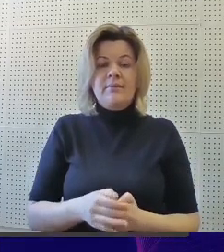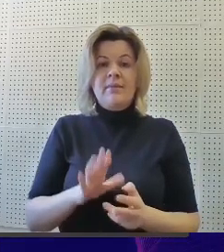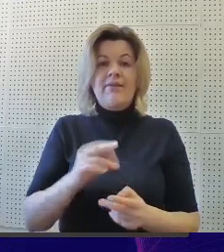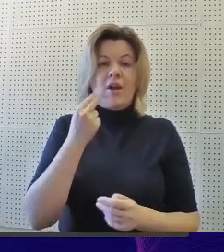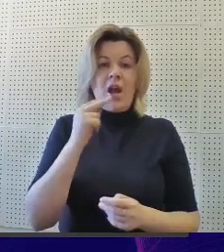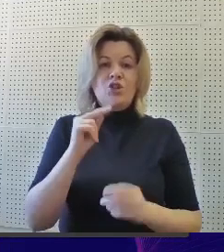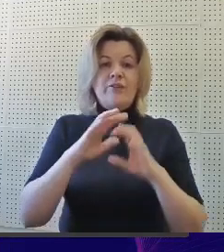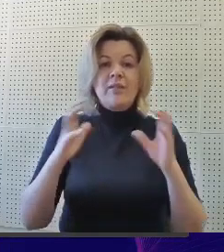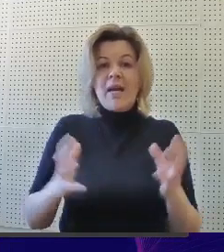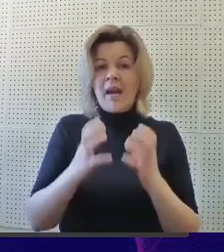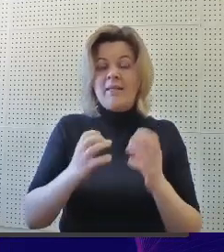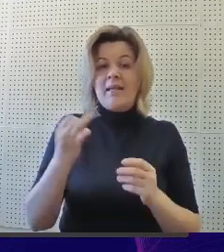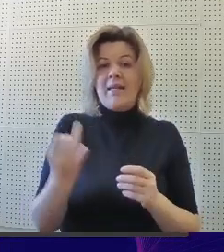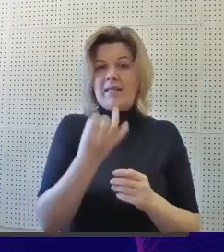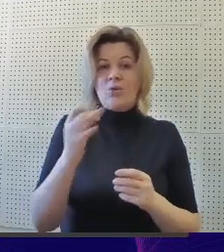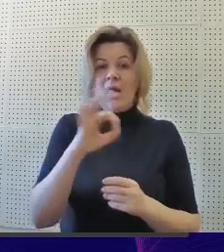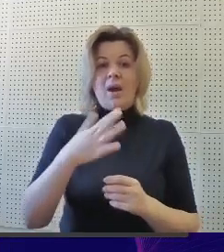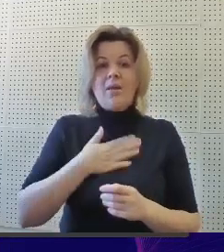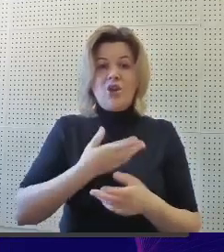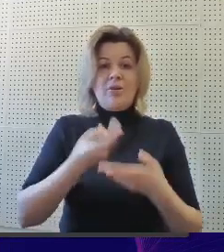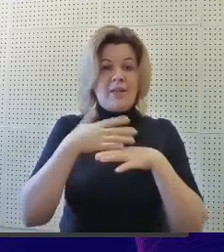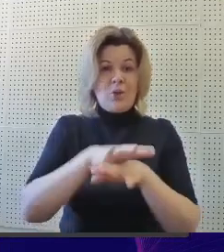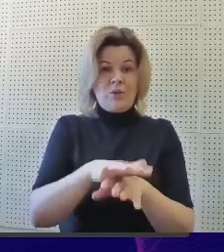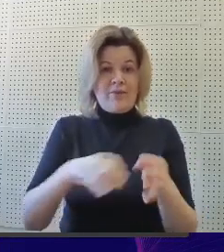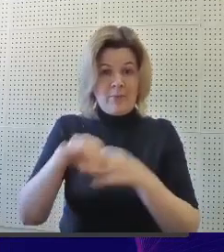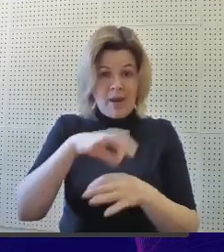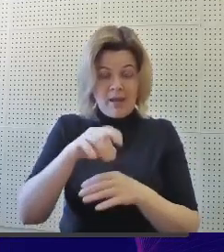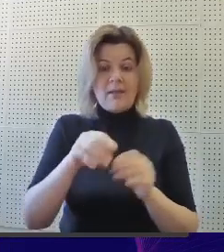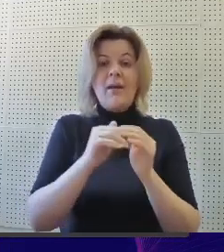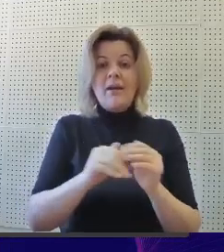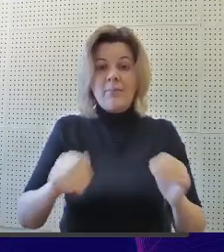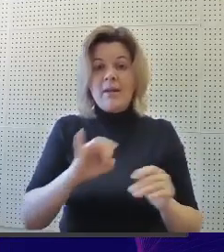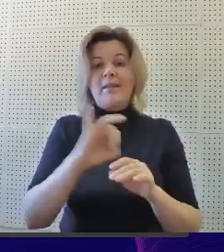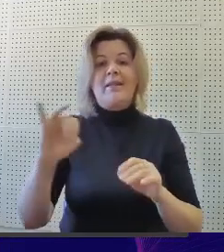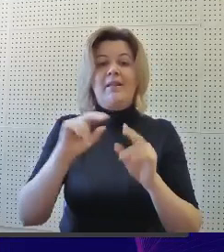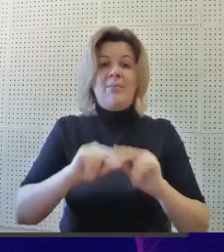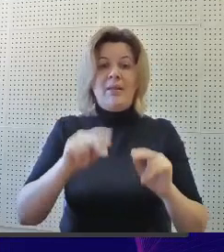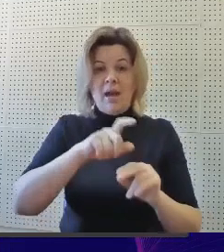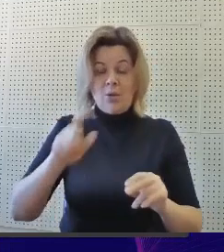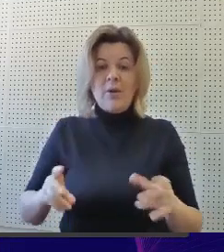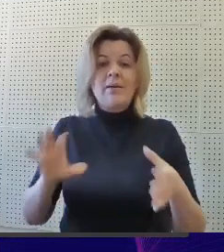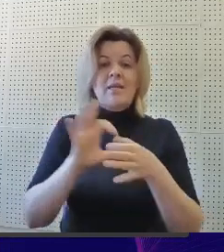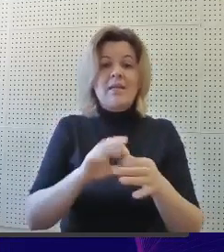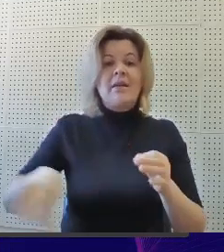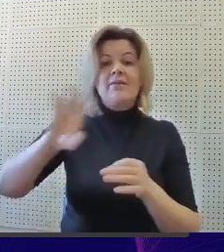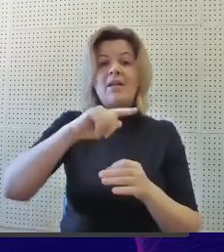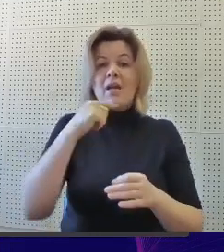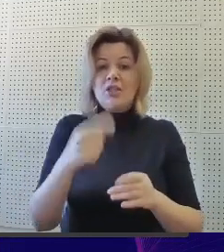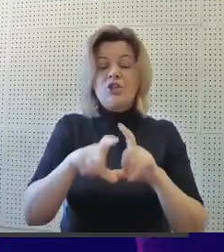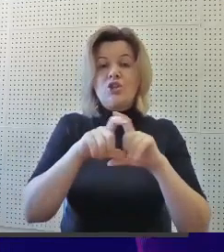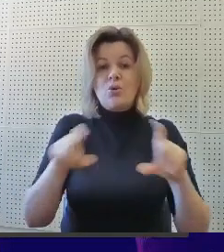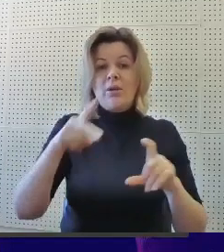В качестве сохранения истории о нашем инклюзивном проекте ребята и педагоги присоединились к